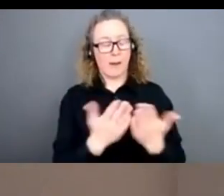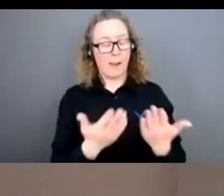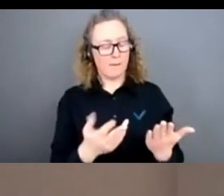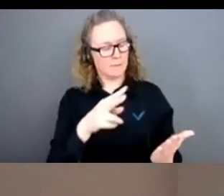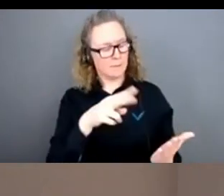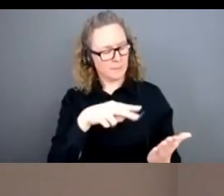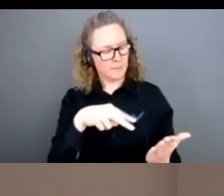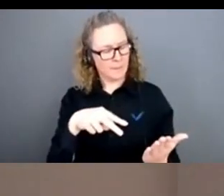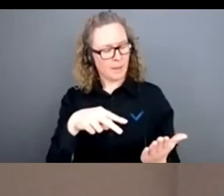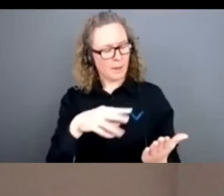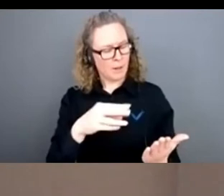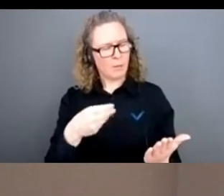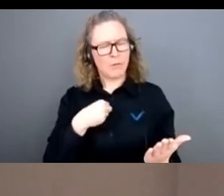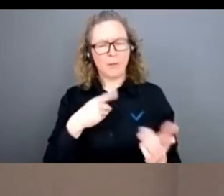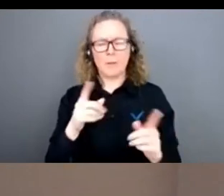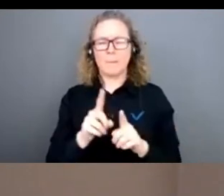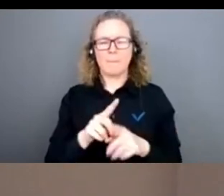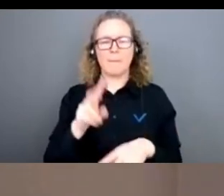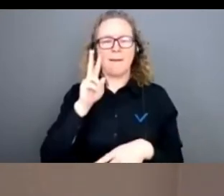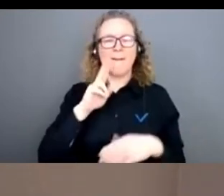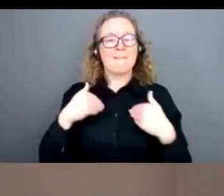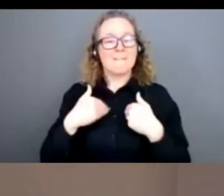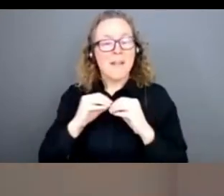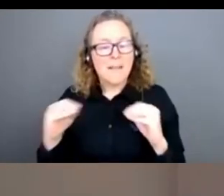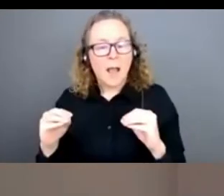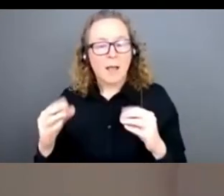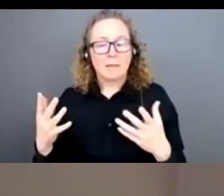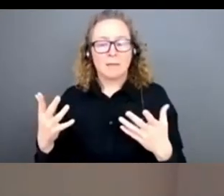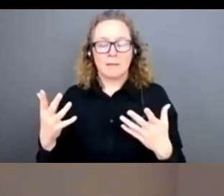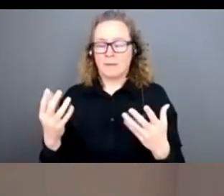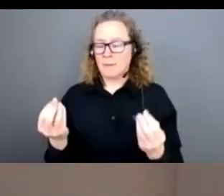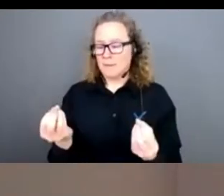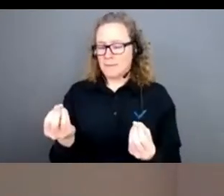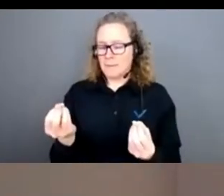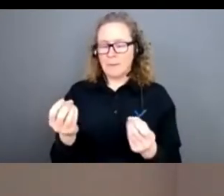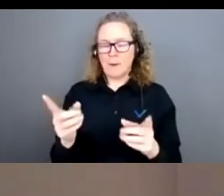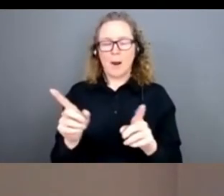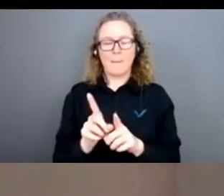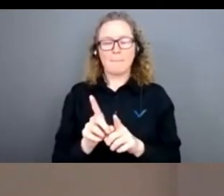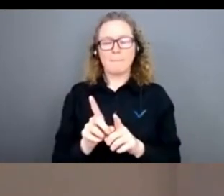le véganisme, le fait que les véganes ne constituent pas un bloc homogène.